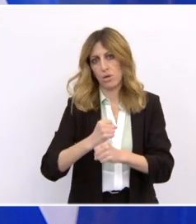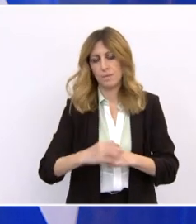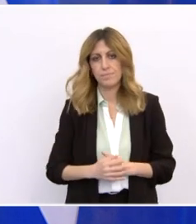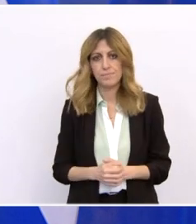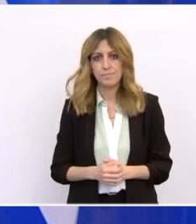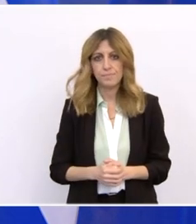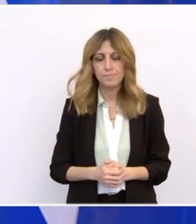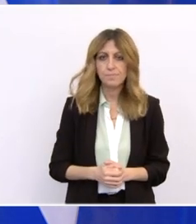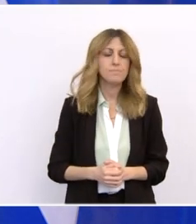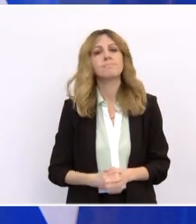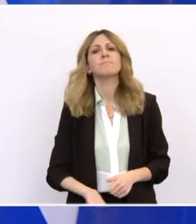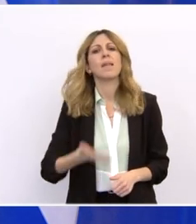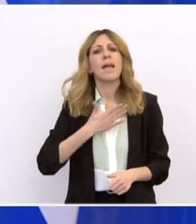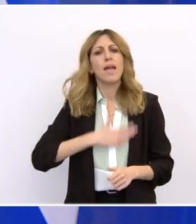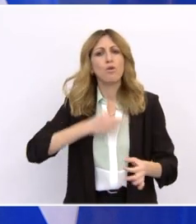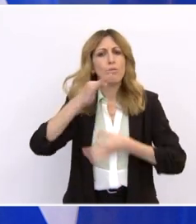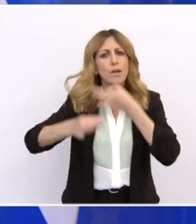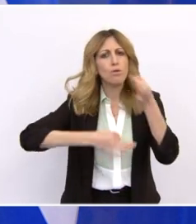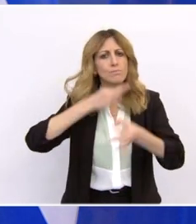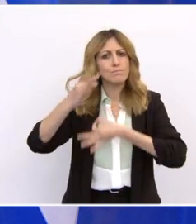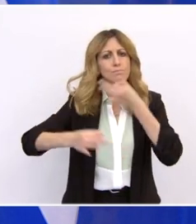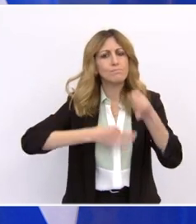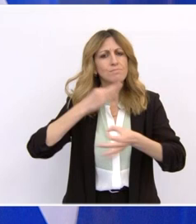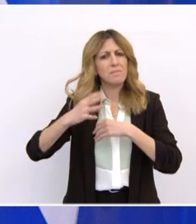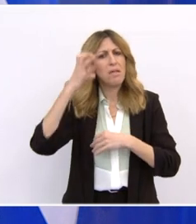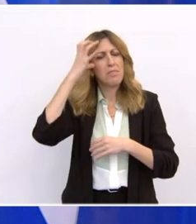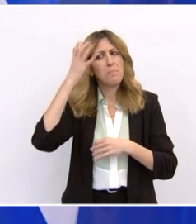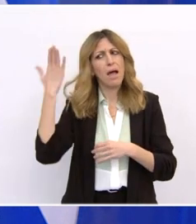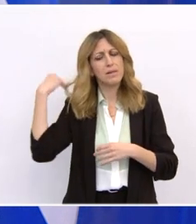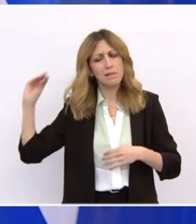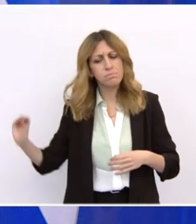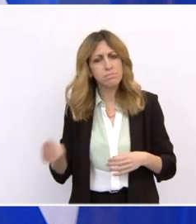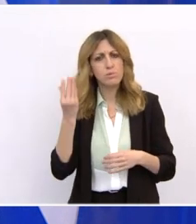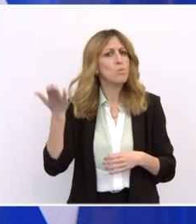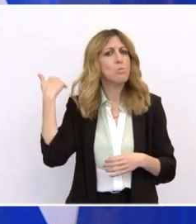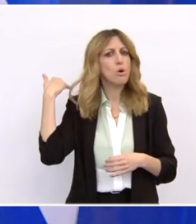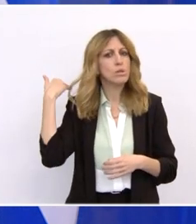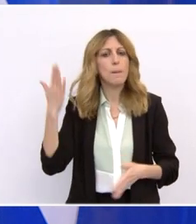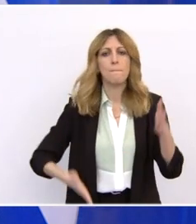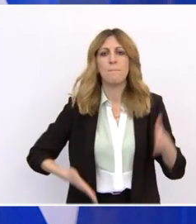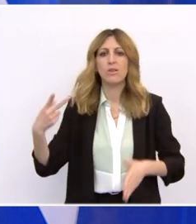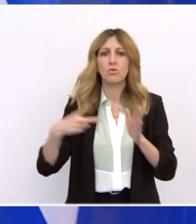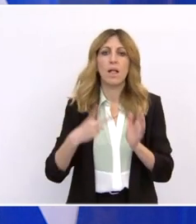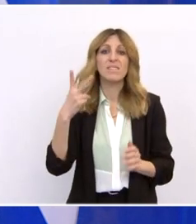πώς ξεκίνησαν όλα τον Μάρτιο του 2020,